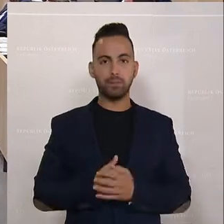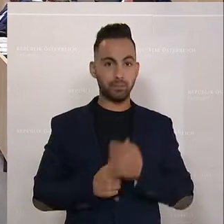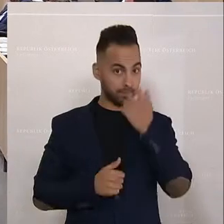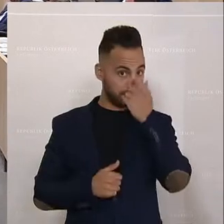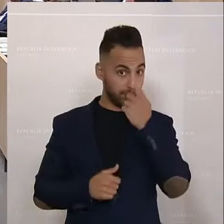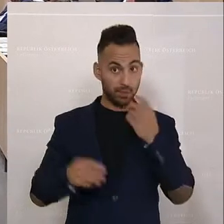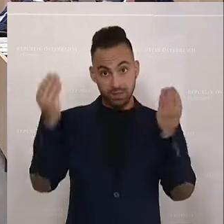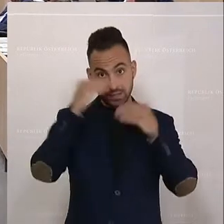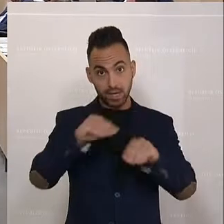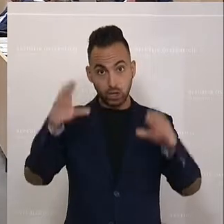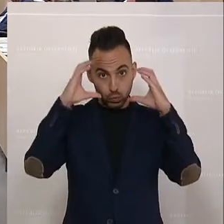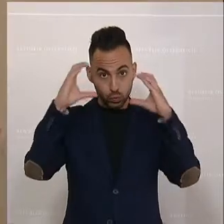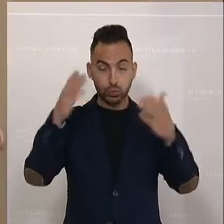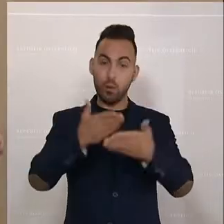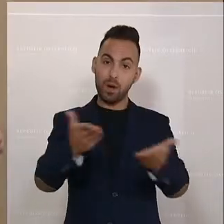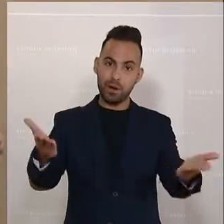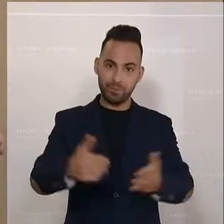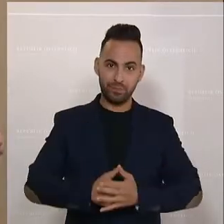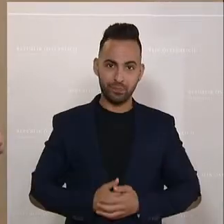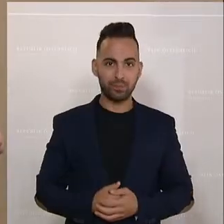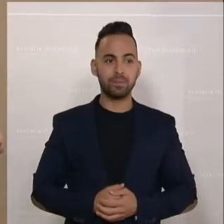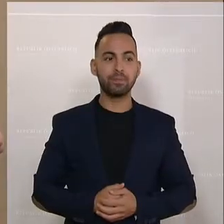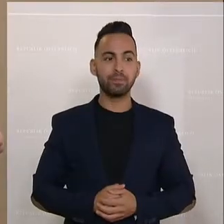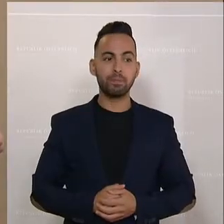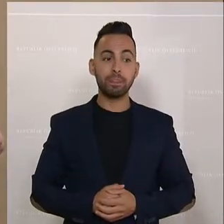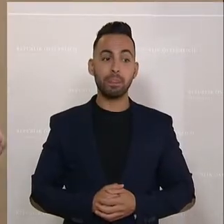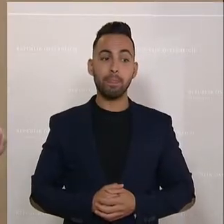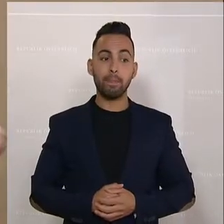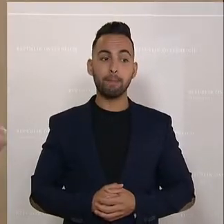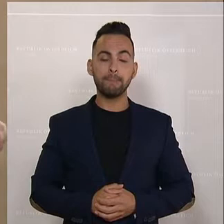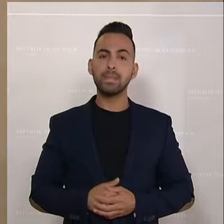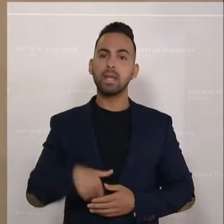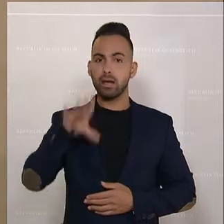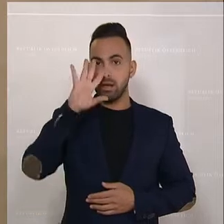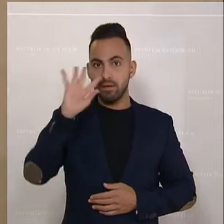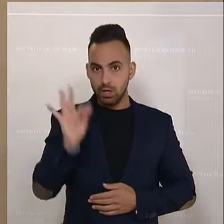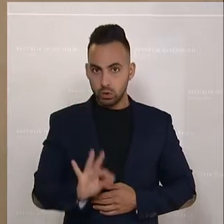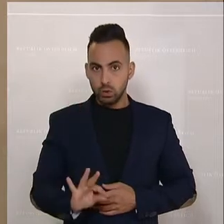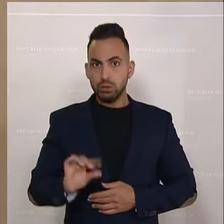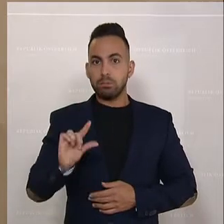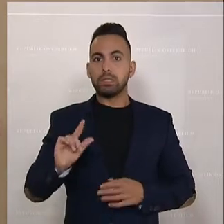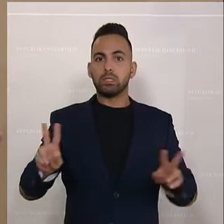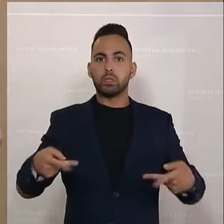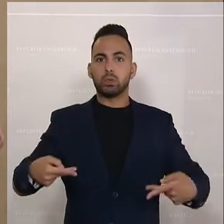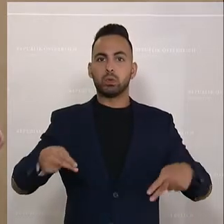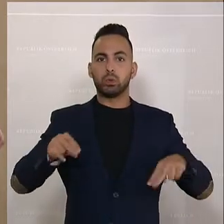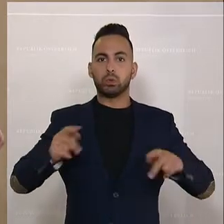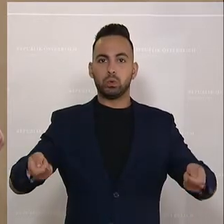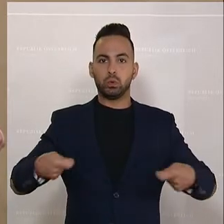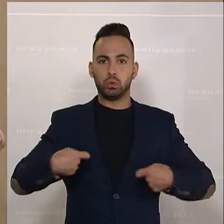Sehr geehrte Zuseherinnen und Zuseher, am Wort ist nun der grüne Abgeordnete Markus Kotzer. Wir zum